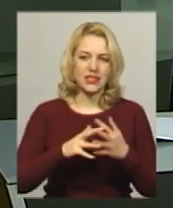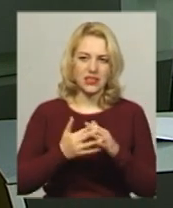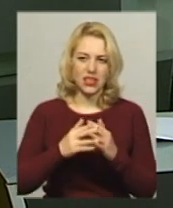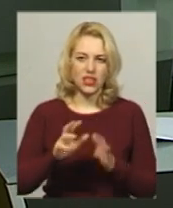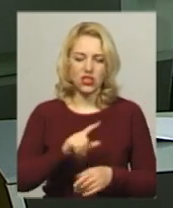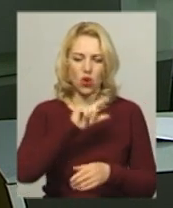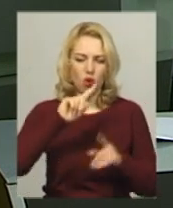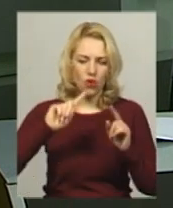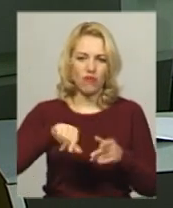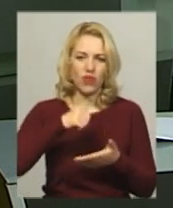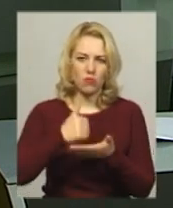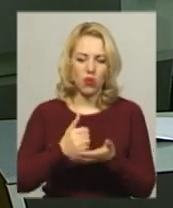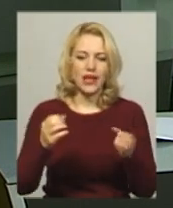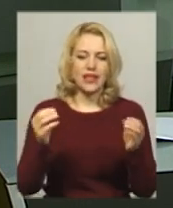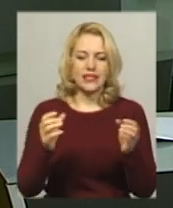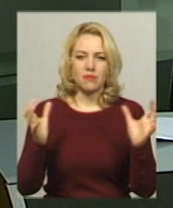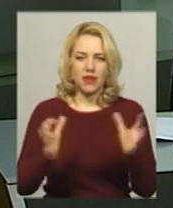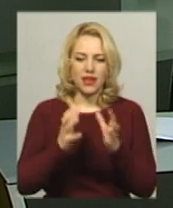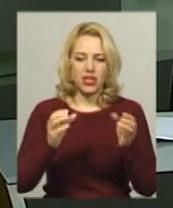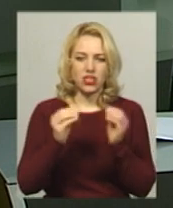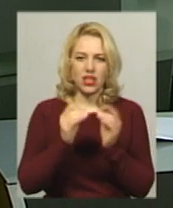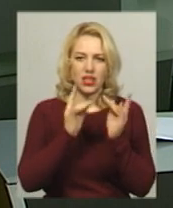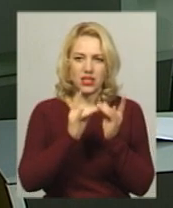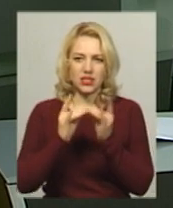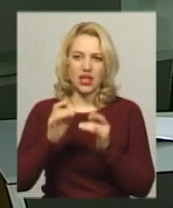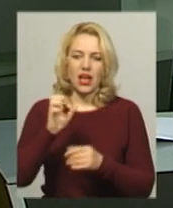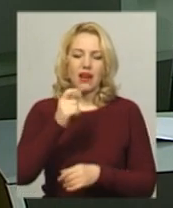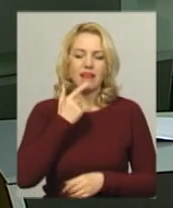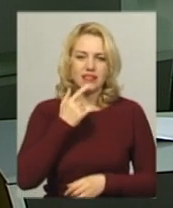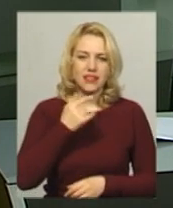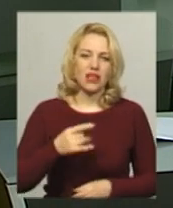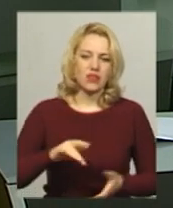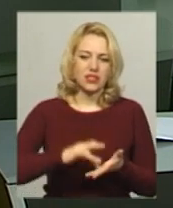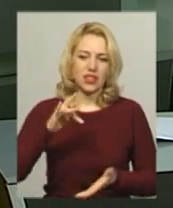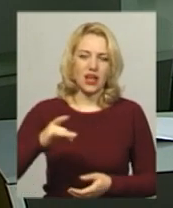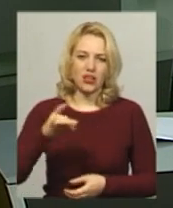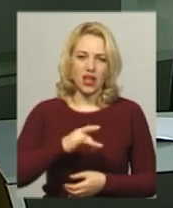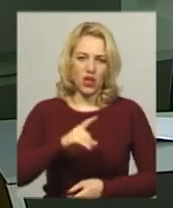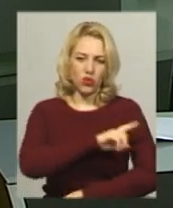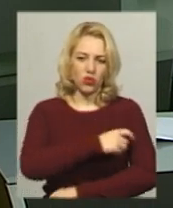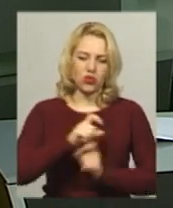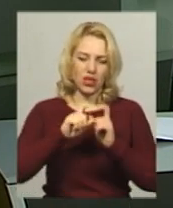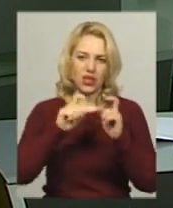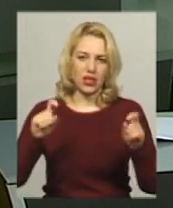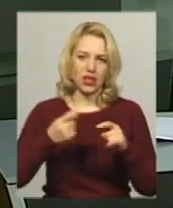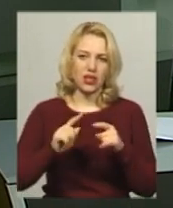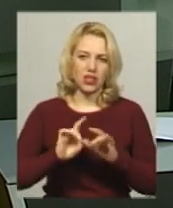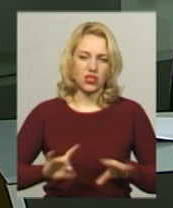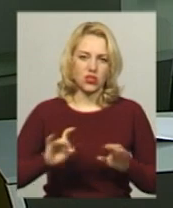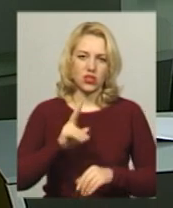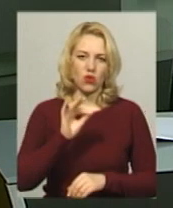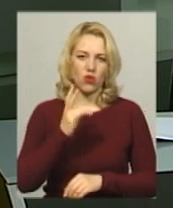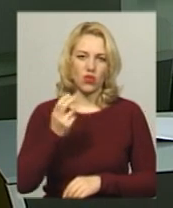збереження 10 стаціонарних ліжок Антонінського відділення Красилівської центральної районної лікарні, каже голова селищної ради Наталя